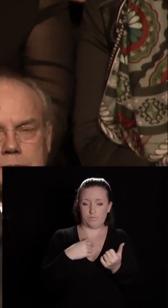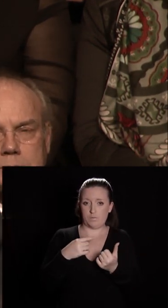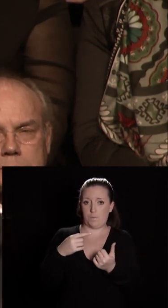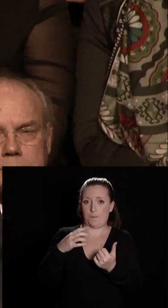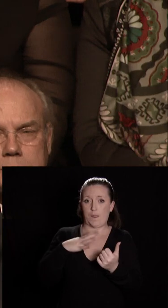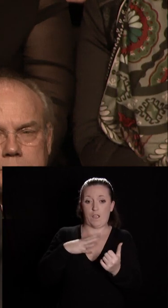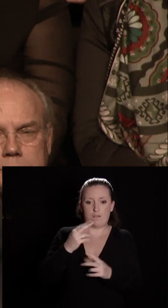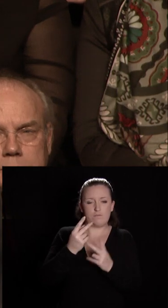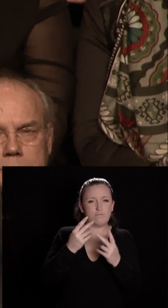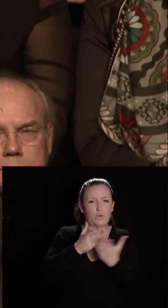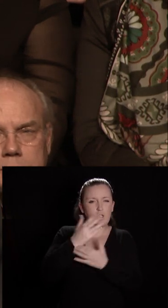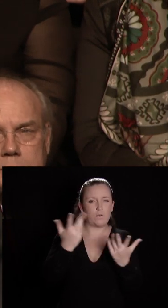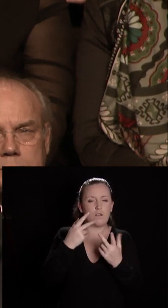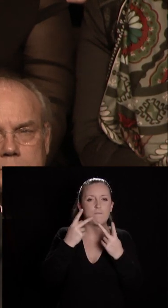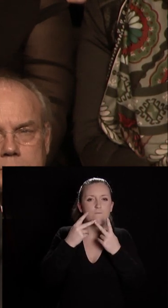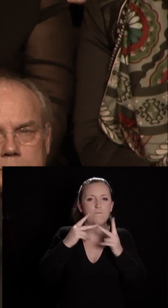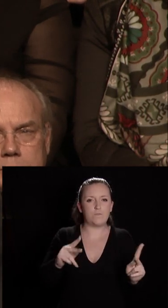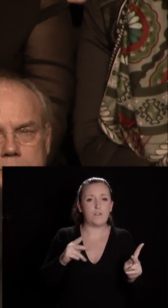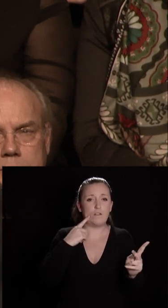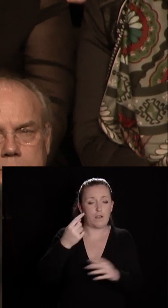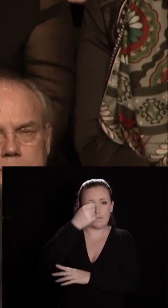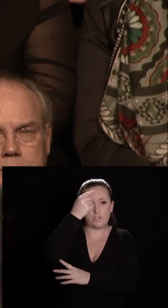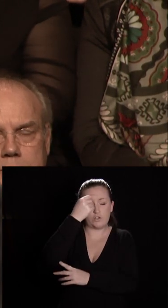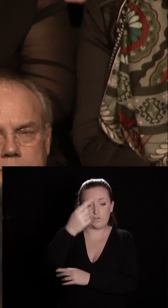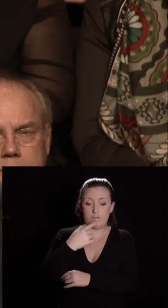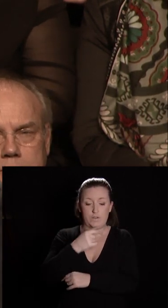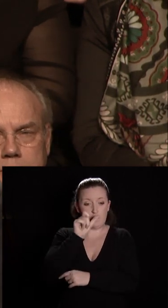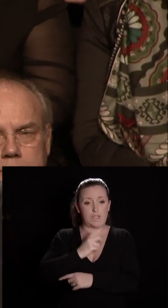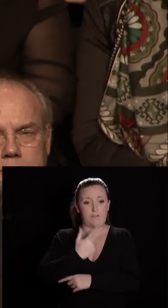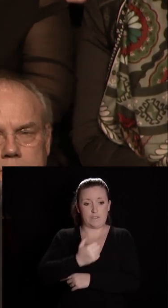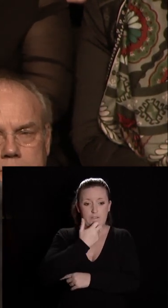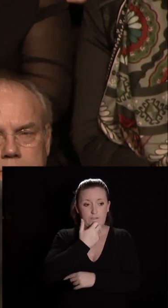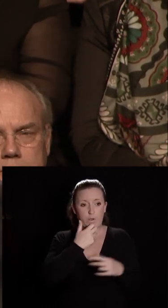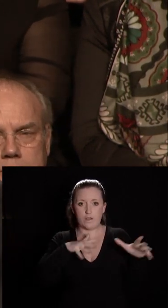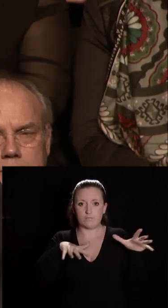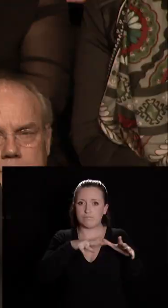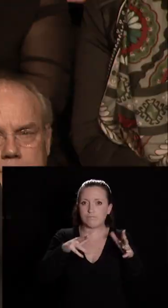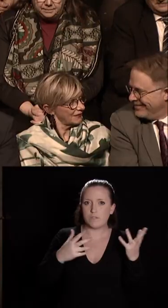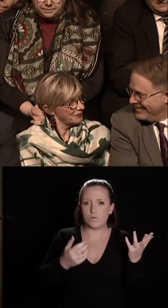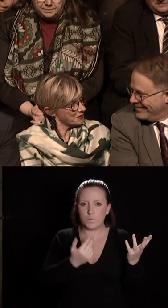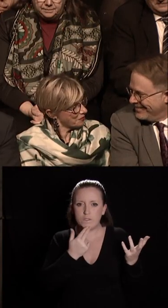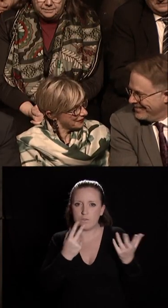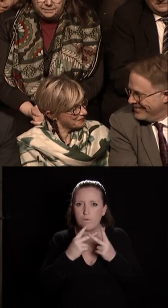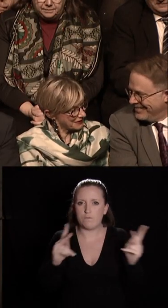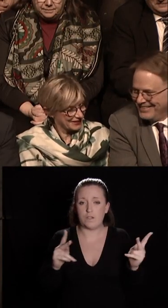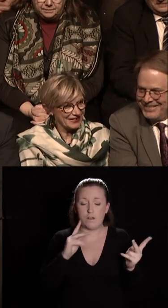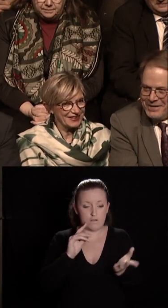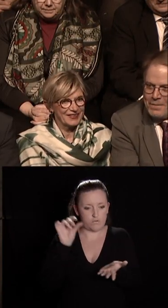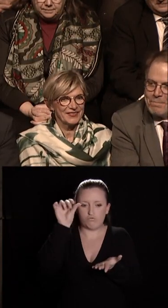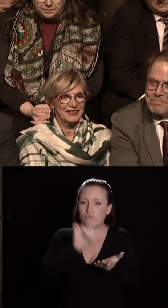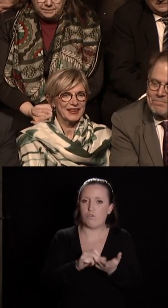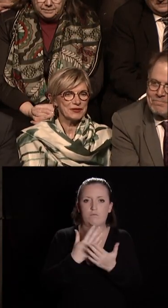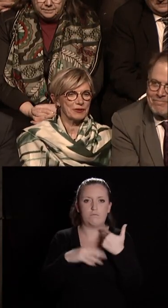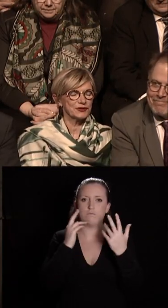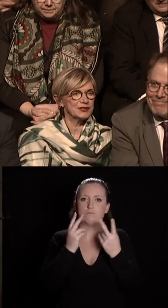intelligente, le citoyen et son usage de la ville sont au cœur des services publics. Et c'est grâce à ce